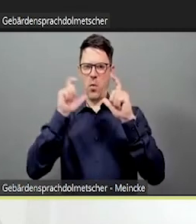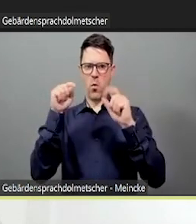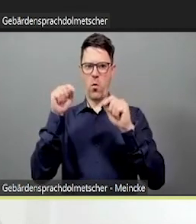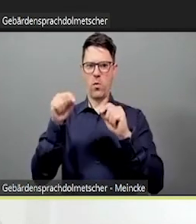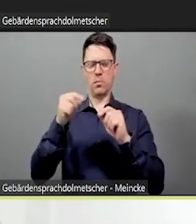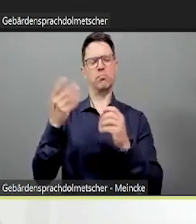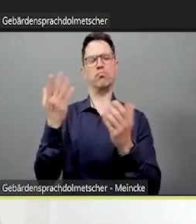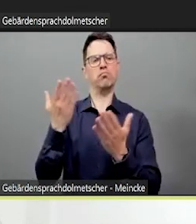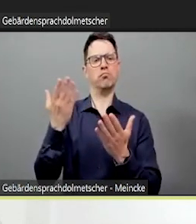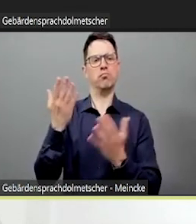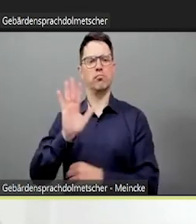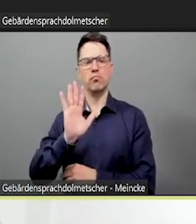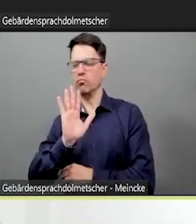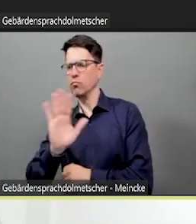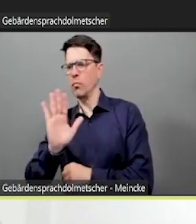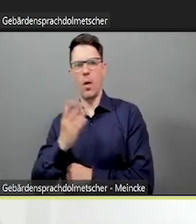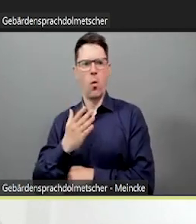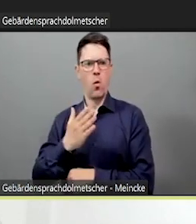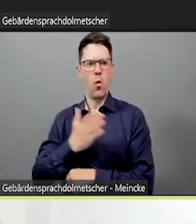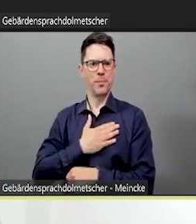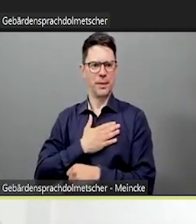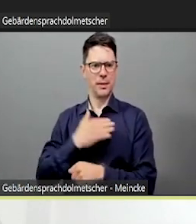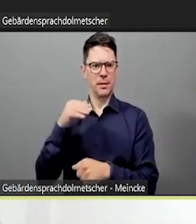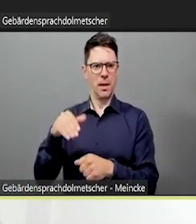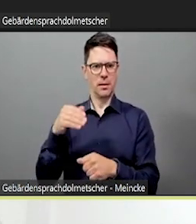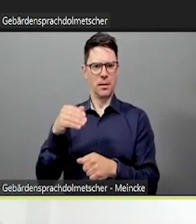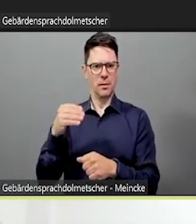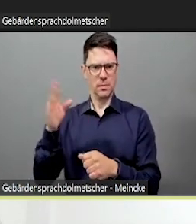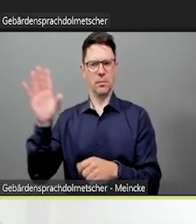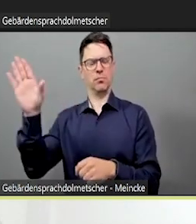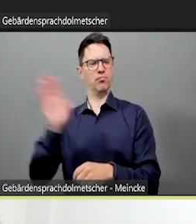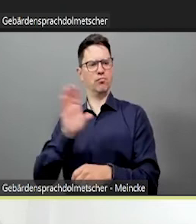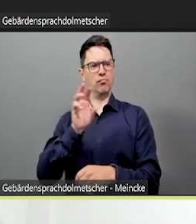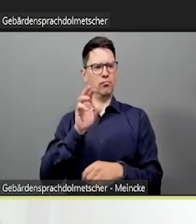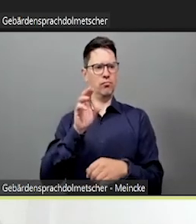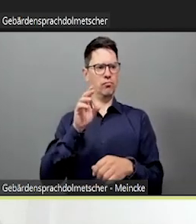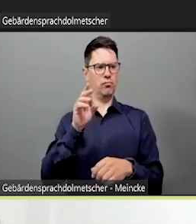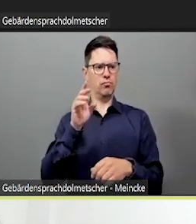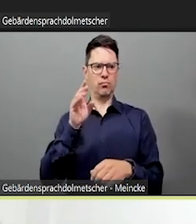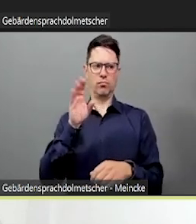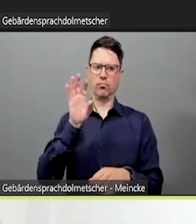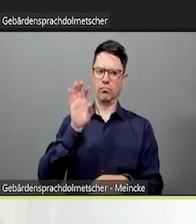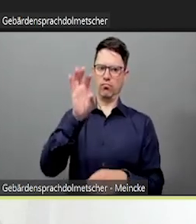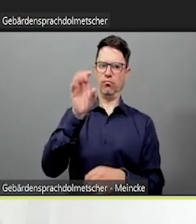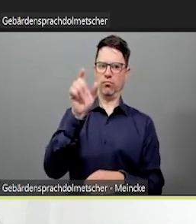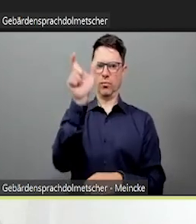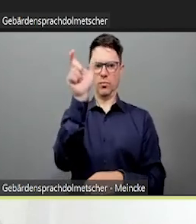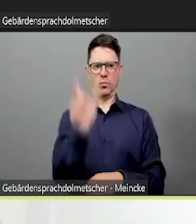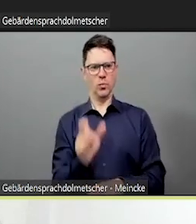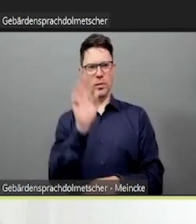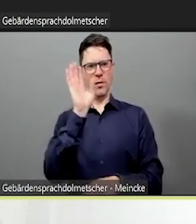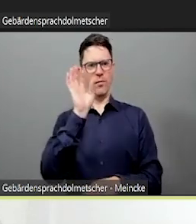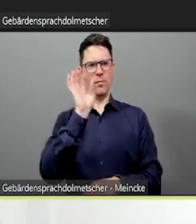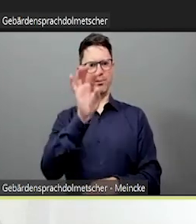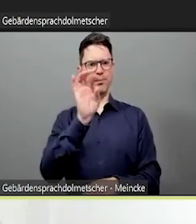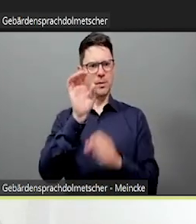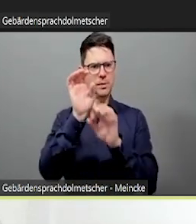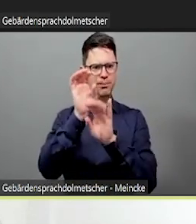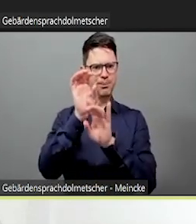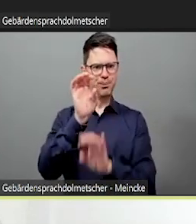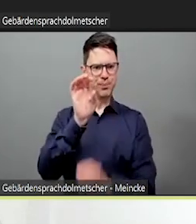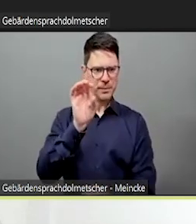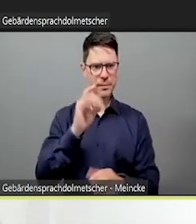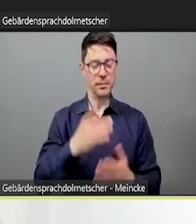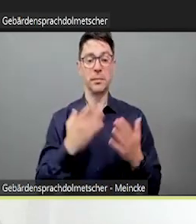gestalten kann. Das heißt, man kann sein Hobby tatsächlich fotografieren, also sich selber beim Ausüben des Hobbys. Man kann aber natürlich auch solche